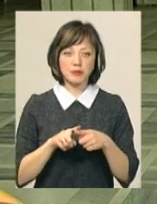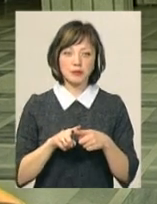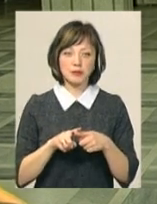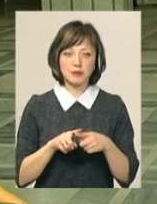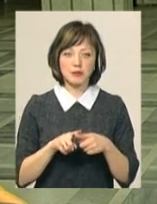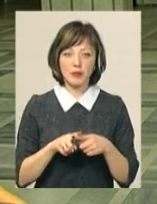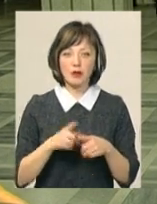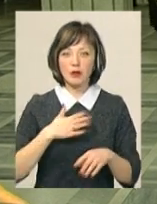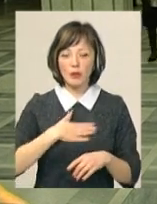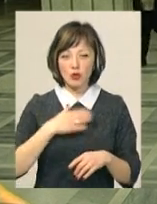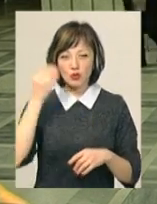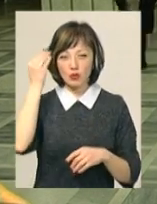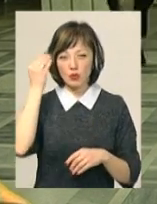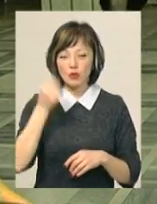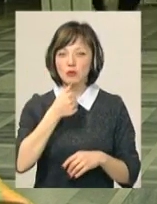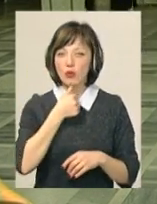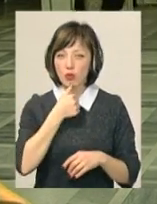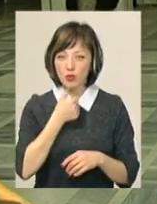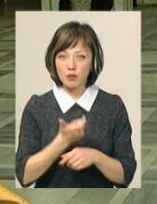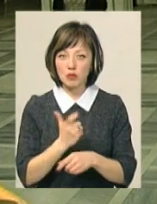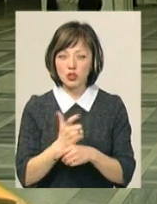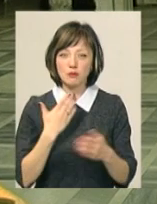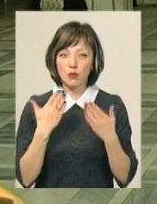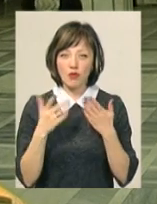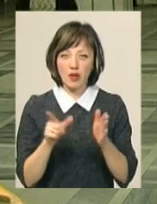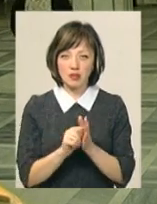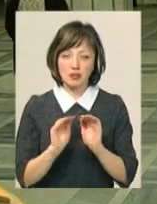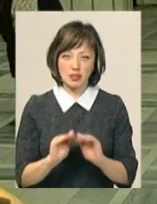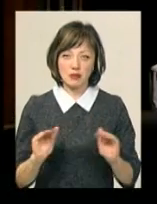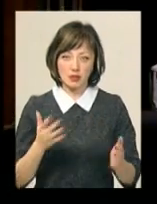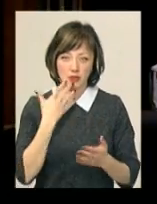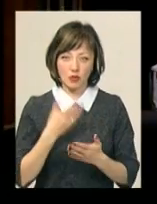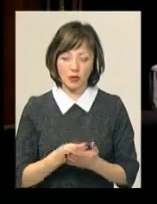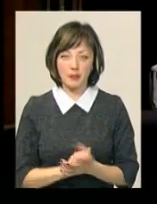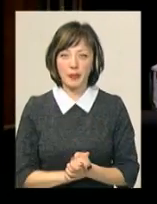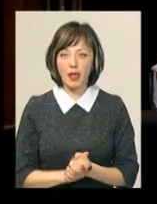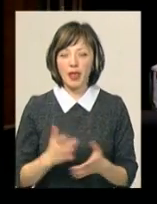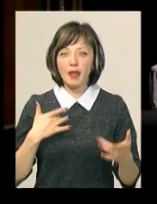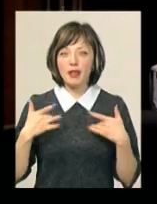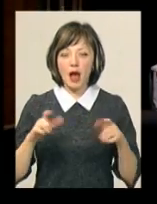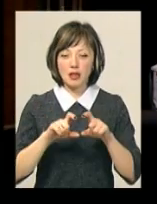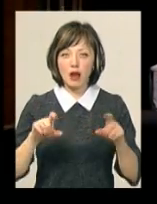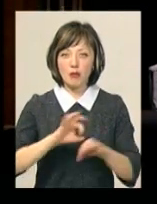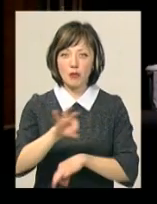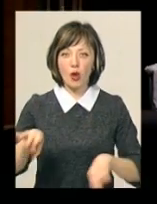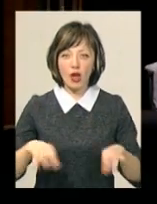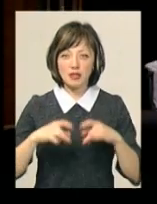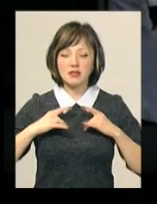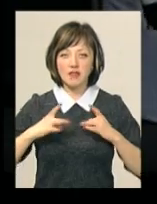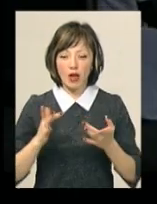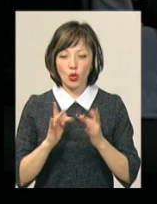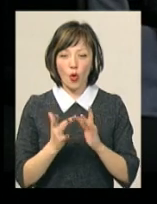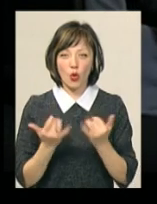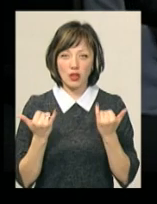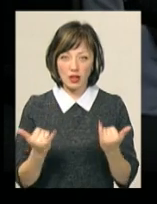на мою думку, хоча б спробують більше спілкуватися зі своїми дітьми. Театральний проєкт «Свято онлайн», який Марина Бортник